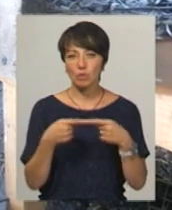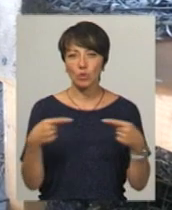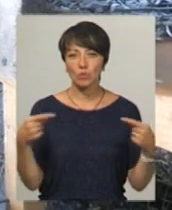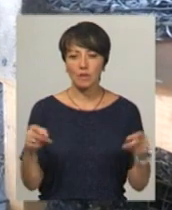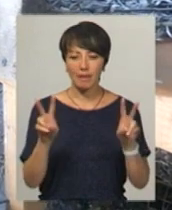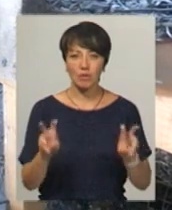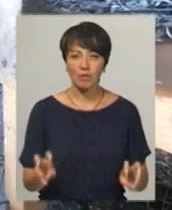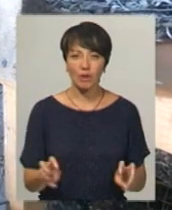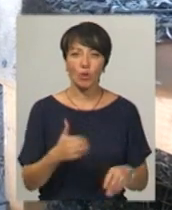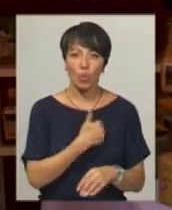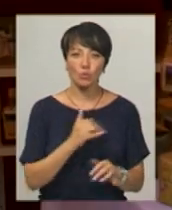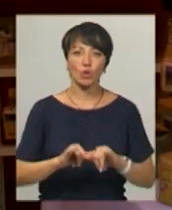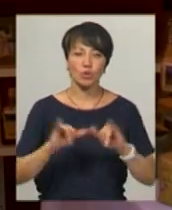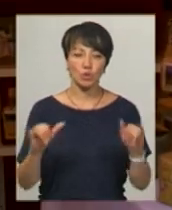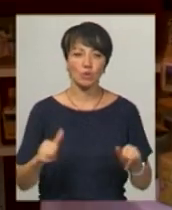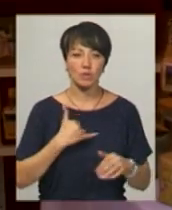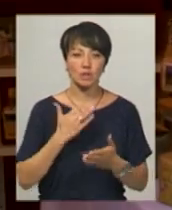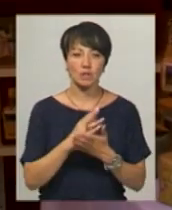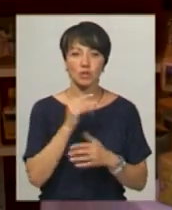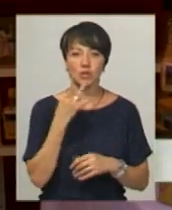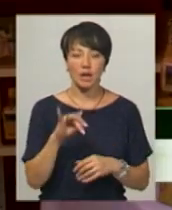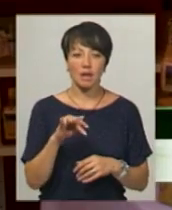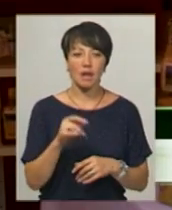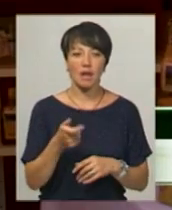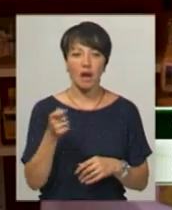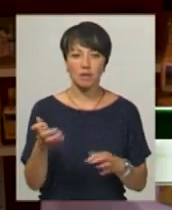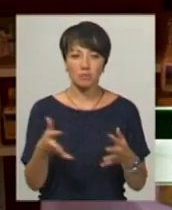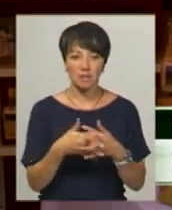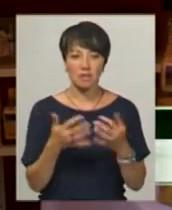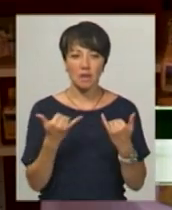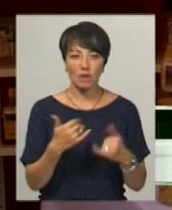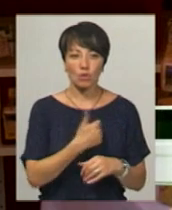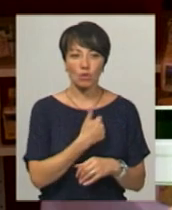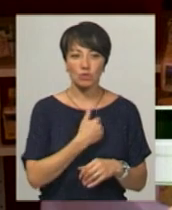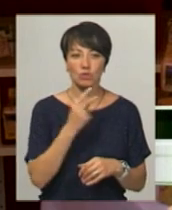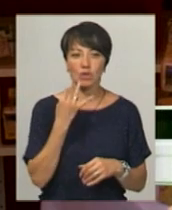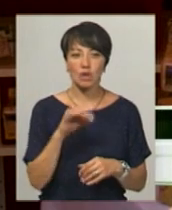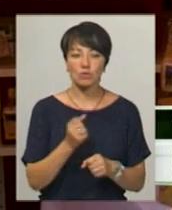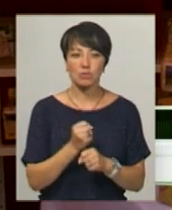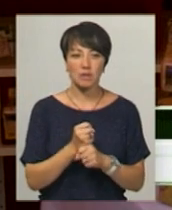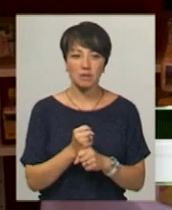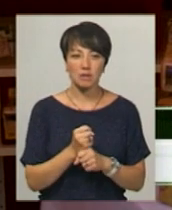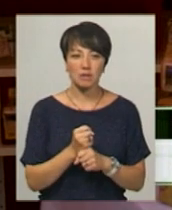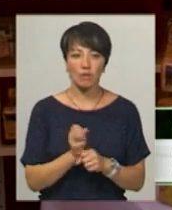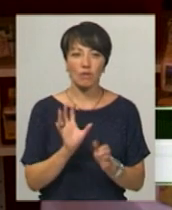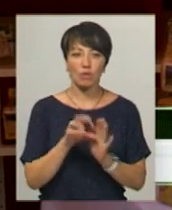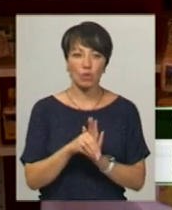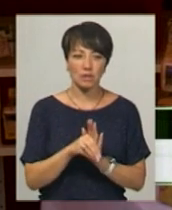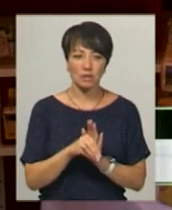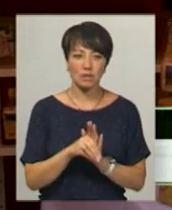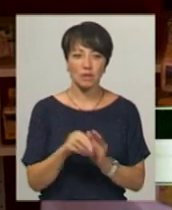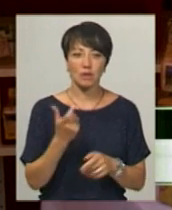його наймайнування хочуть розширити. У нас є чай ягідний міць. Зараз ми хочемо чай зробити, в який буде входити